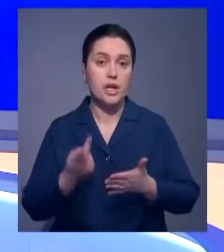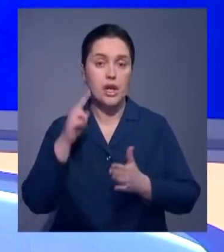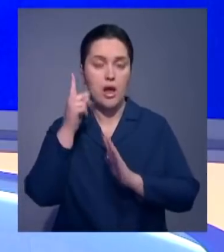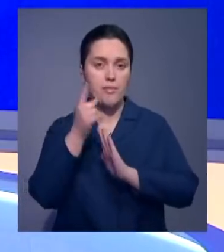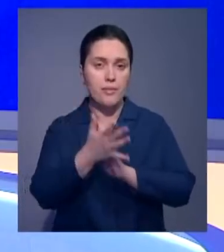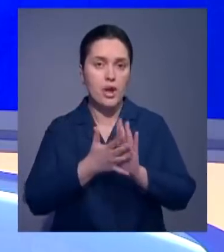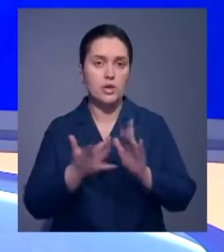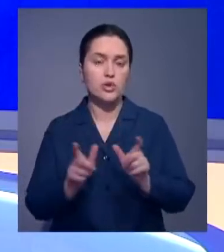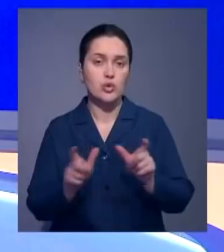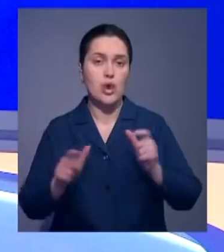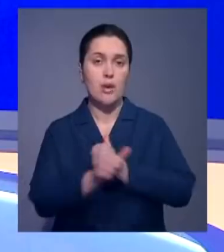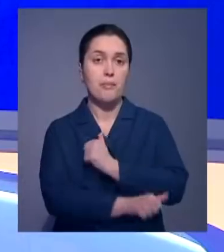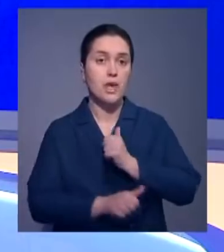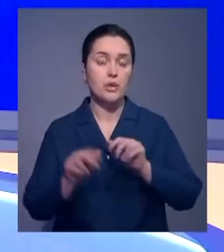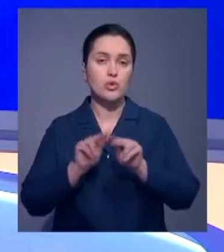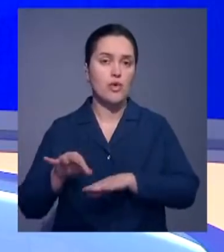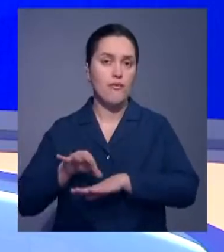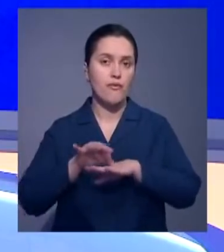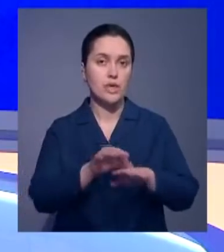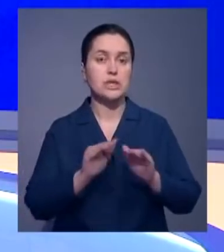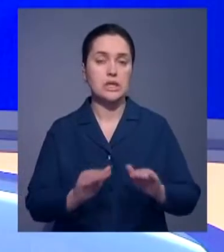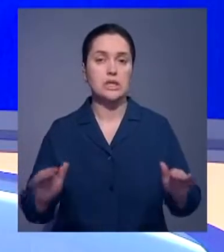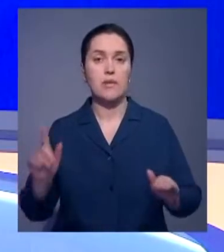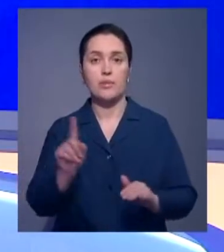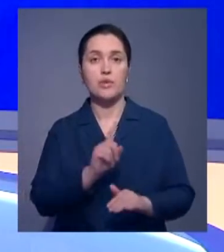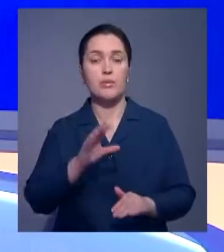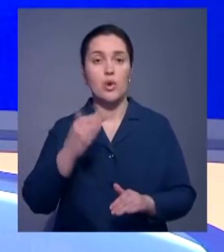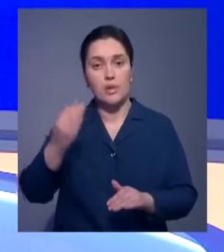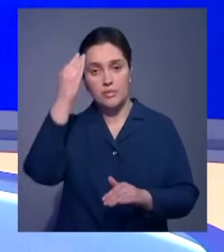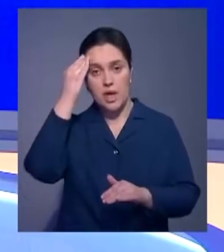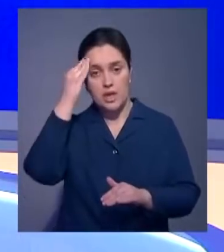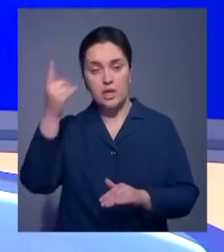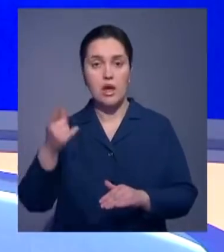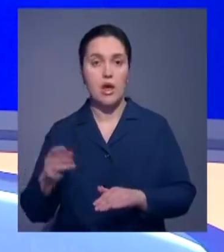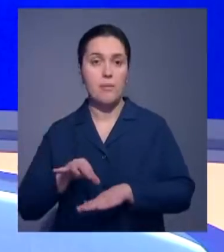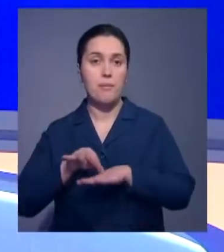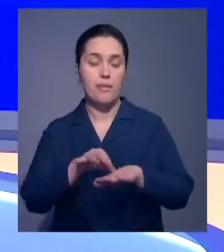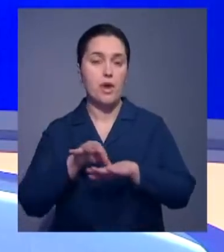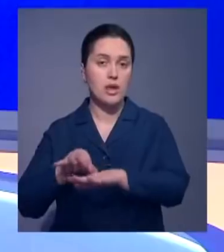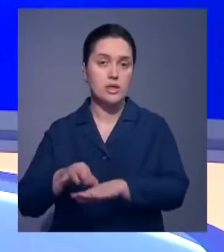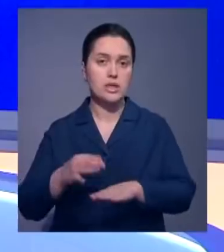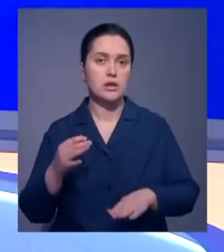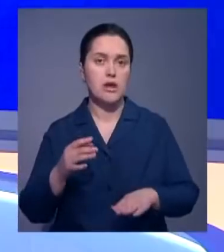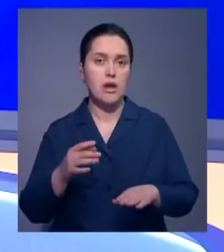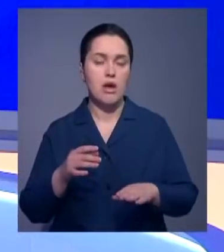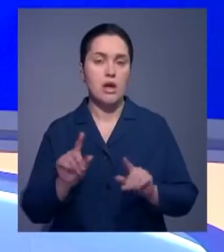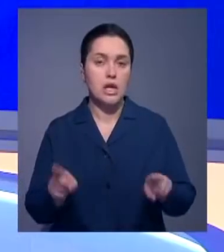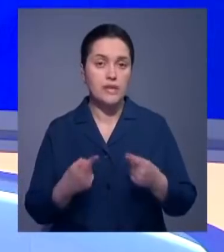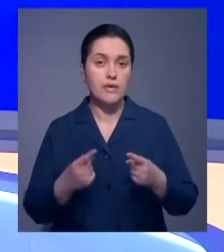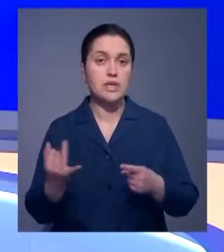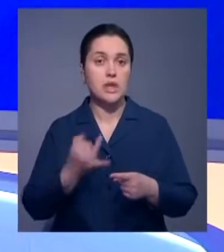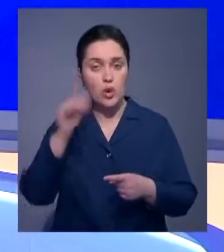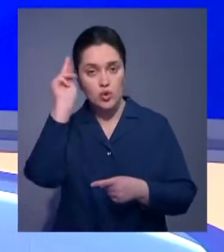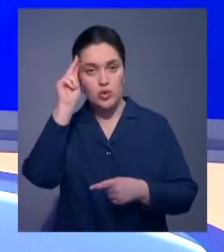лучшего понимания школьного материала учителя вводят детей в музей. По их мнению, такие экскурсии позволяют развить интерес к изучаемой теме.